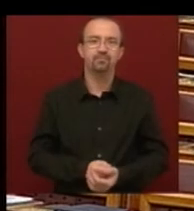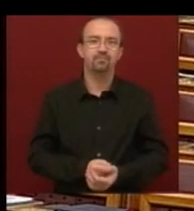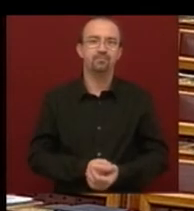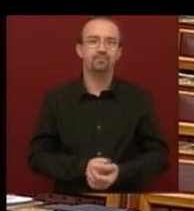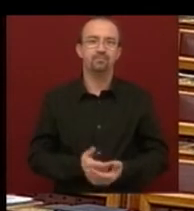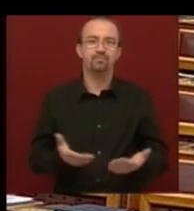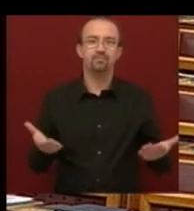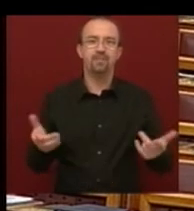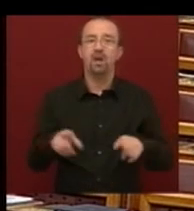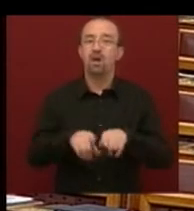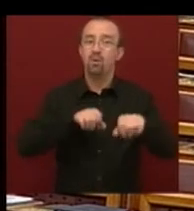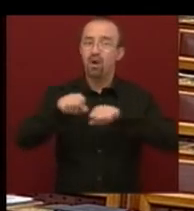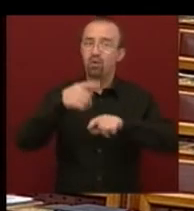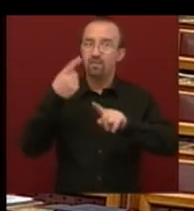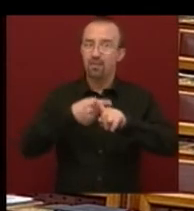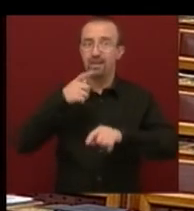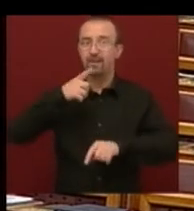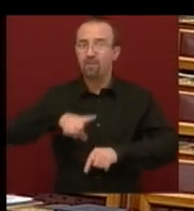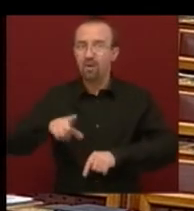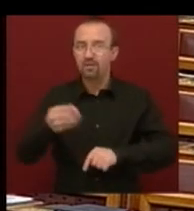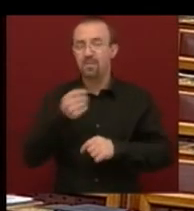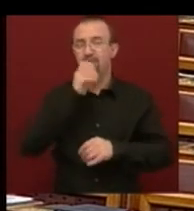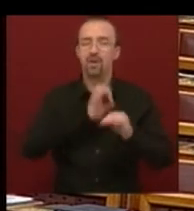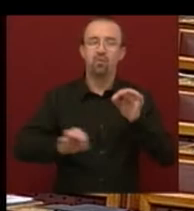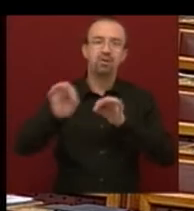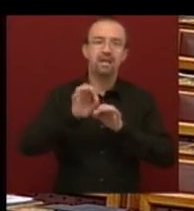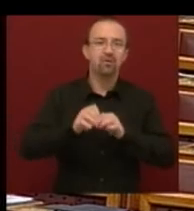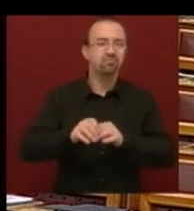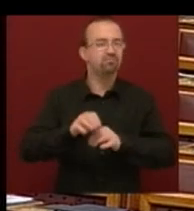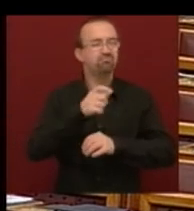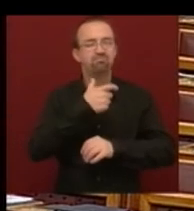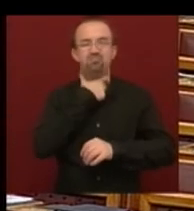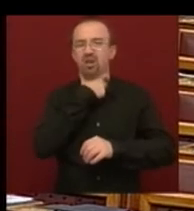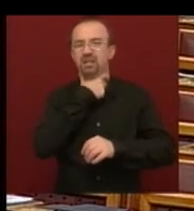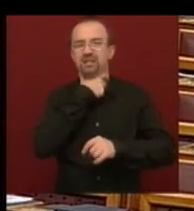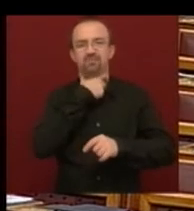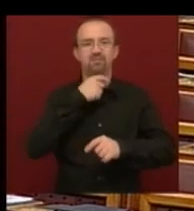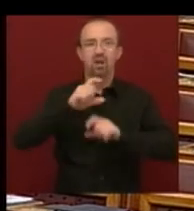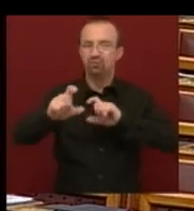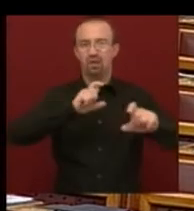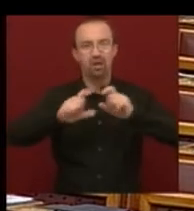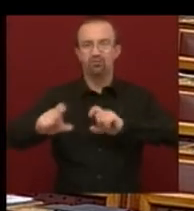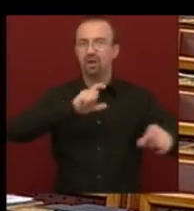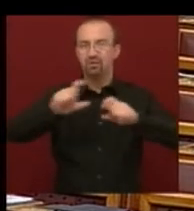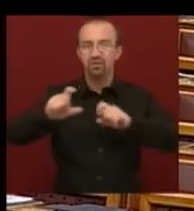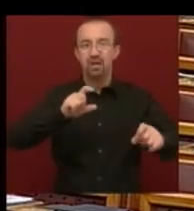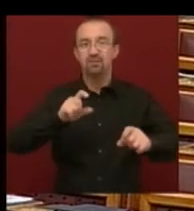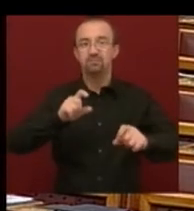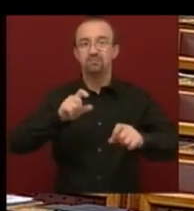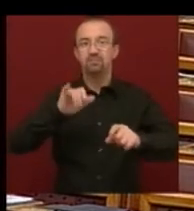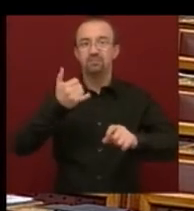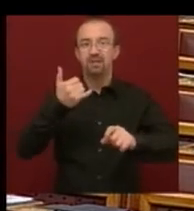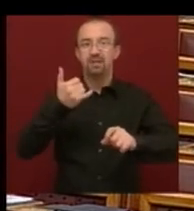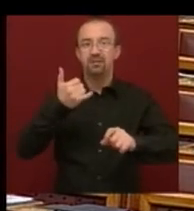Egy olyan kormánypolitika volt, amely Magyarországot nyakig eladósította, és kötésig a